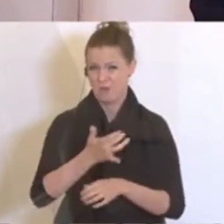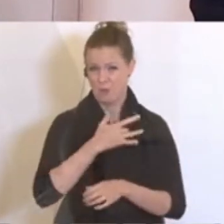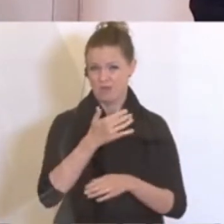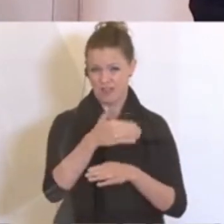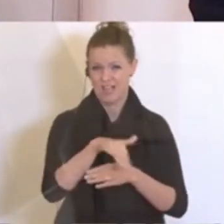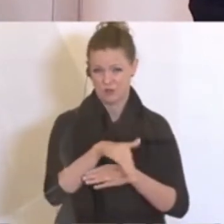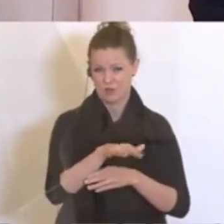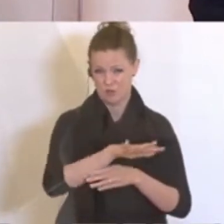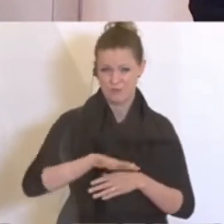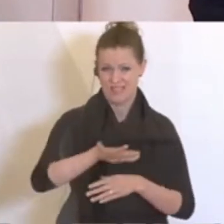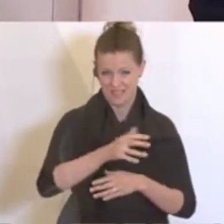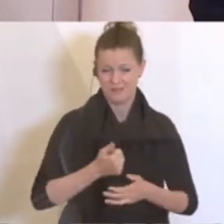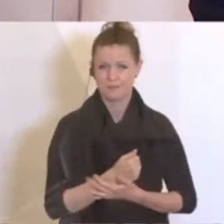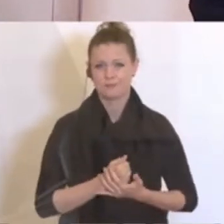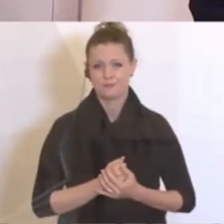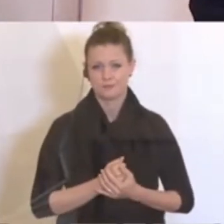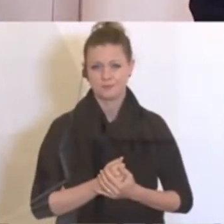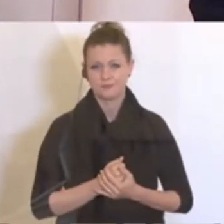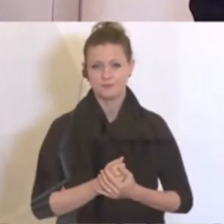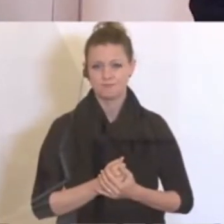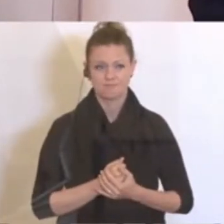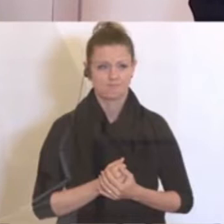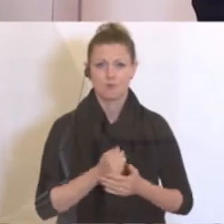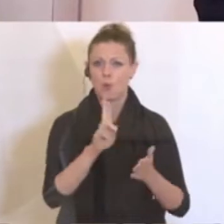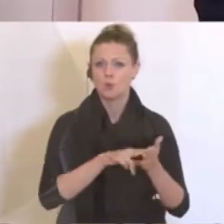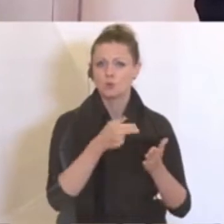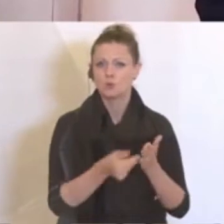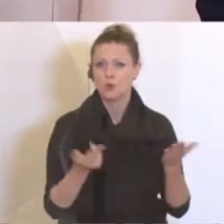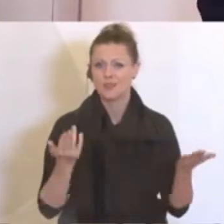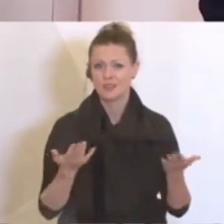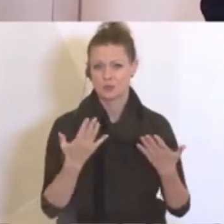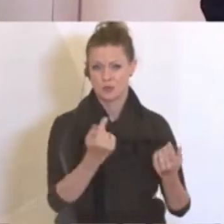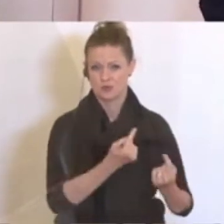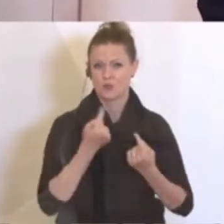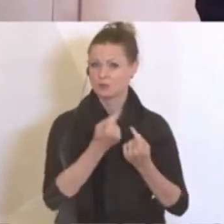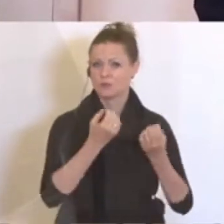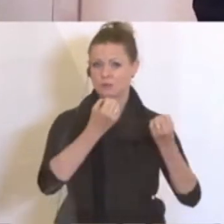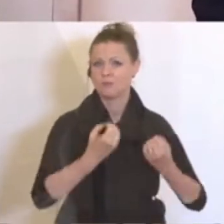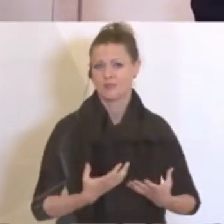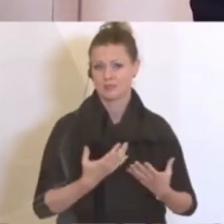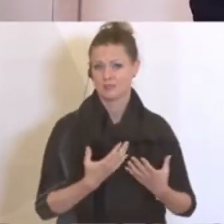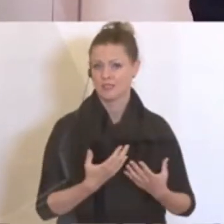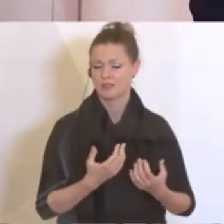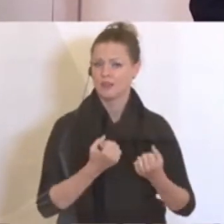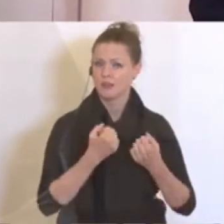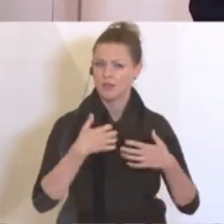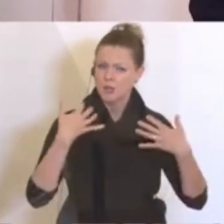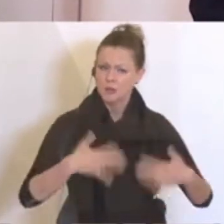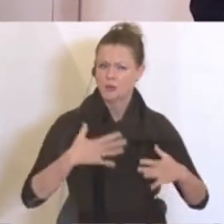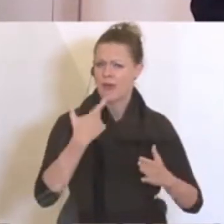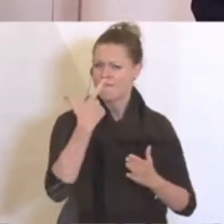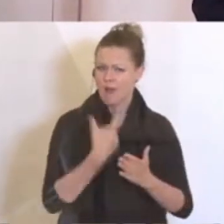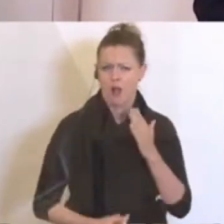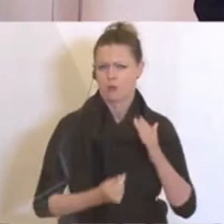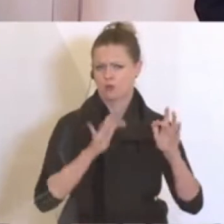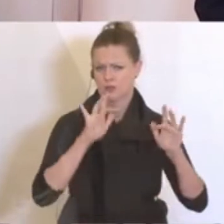Gastronomie ist so eine, sind ja unverschuldet in die Situation gekommen, schwere Verluste zu machen. Es ging